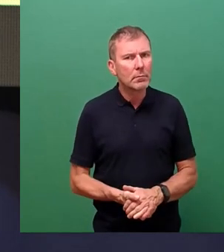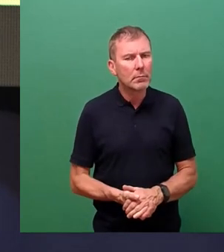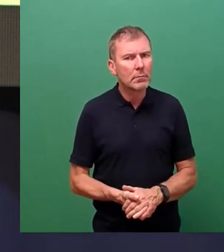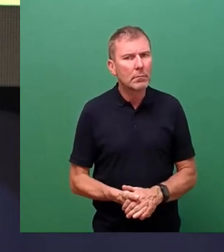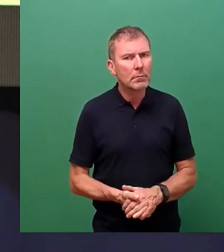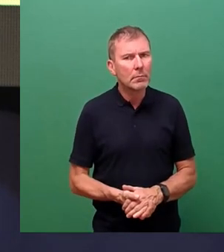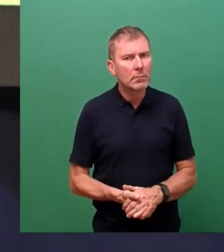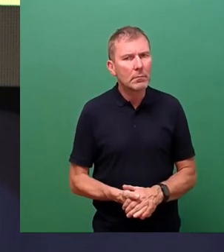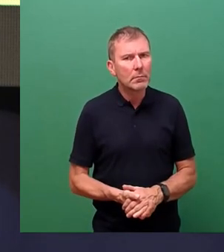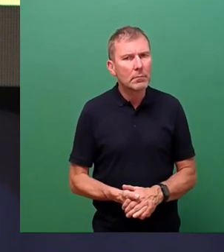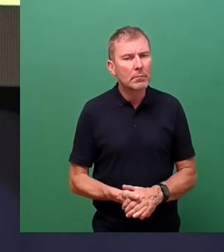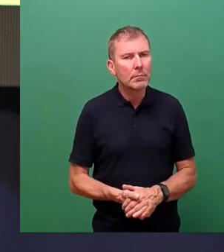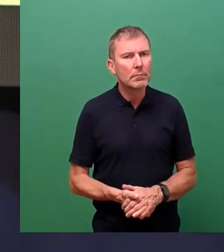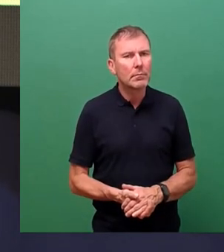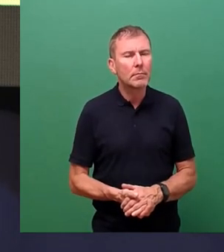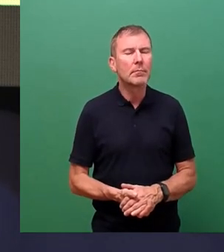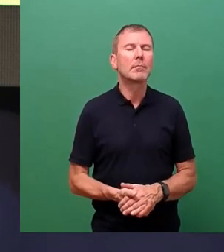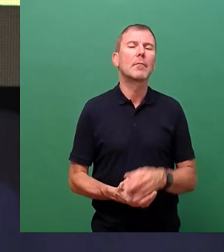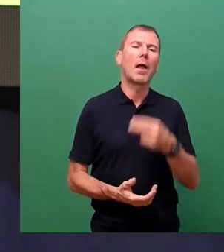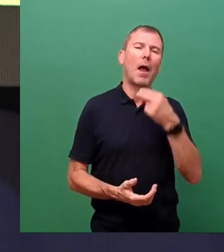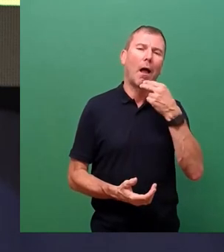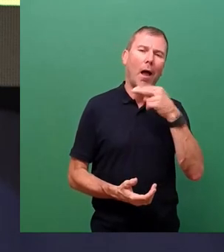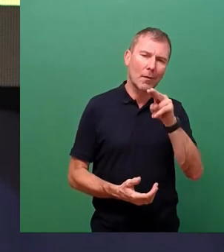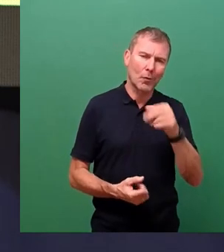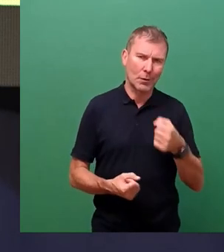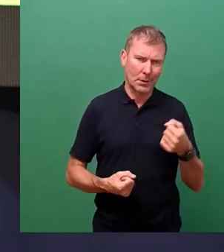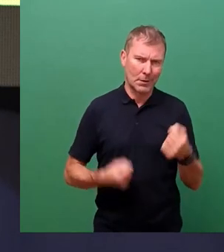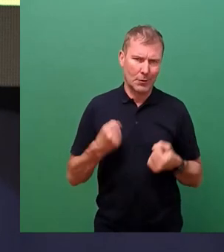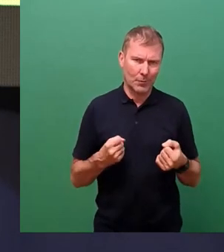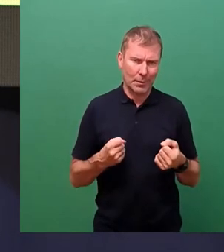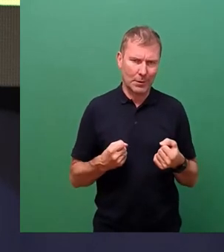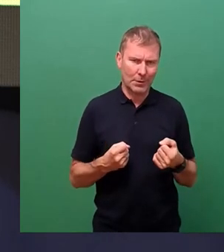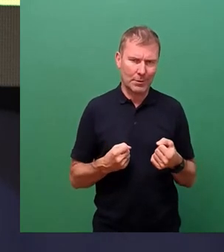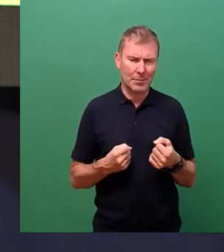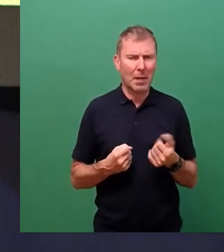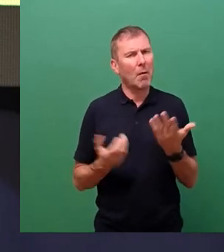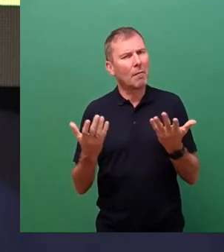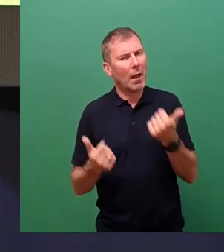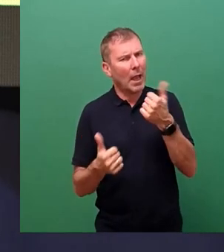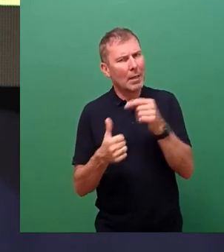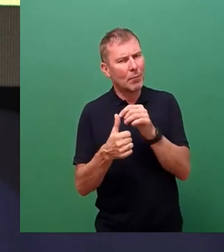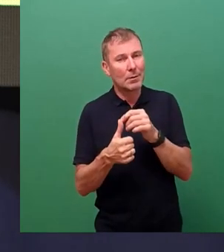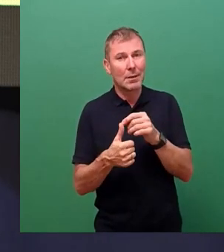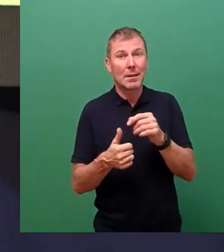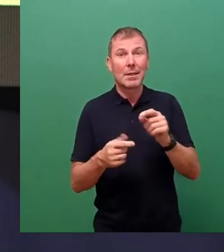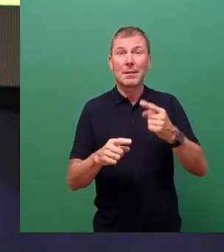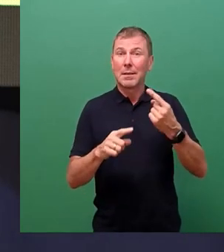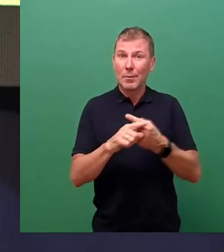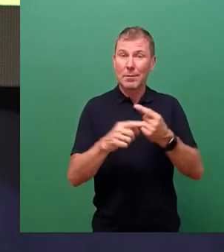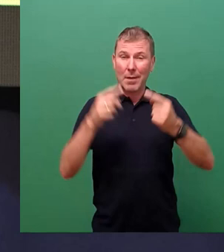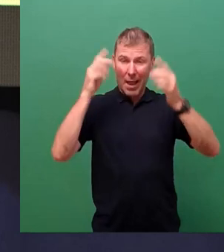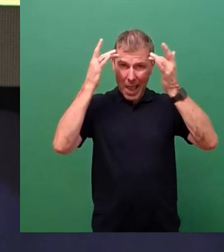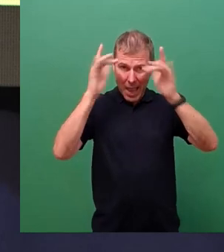Eine schwierig zu beantwortende Frage, aber eins mal zum Ansatz. Zu den besonders anerkannten ehrenamtlich Tätigen